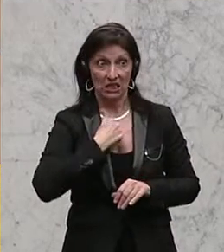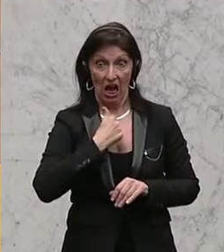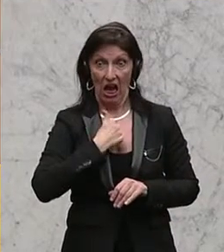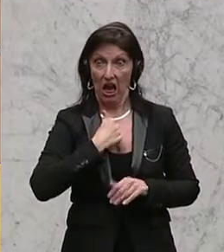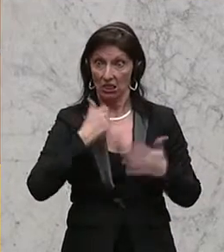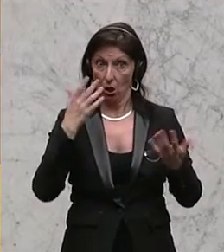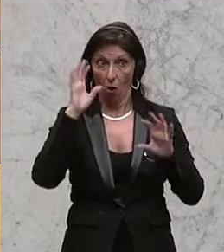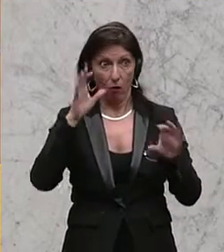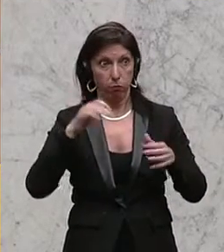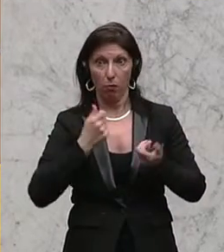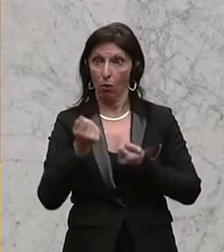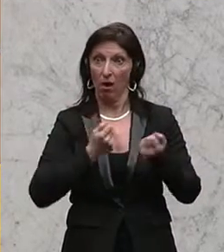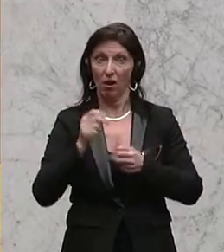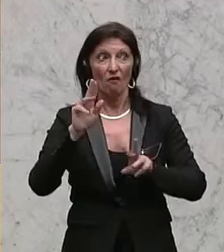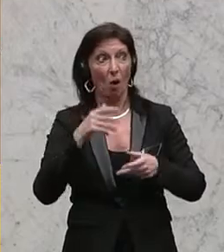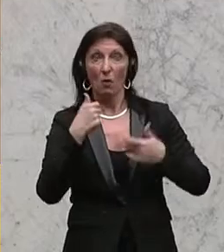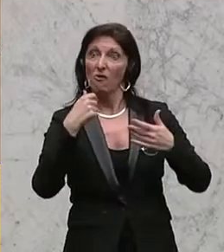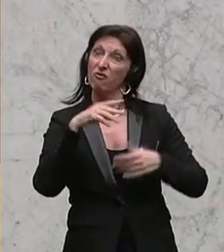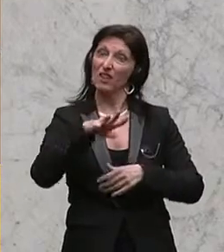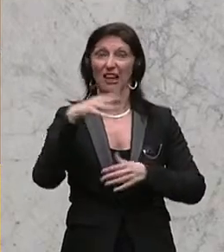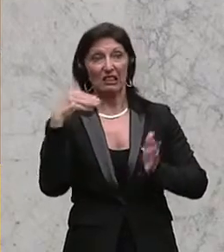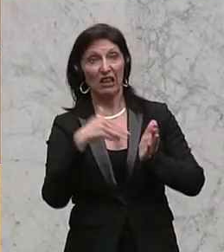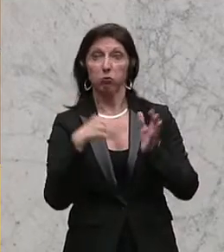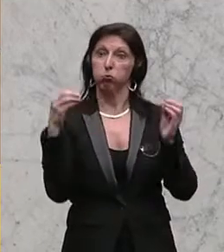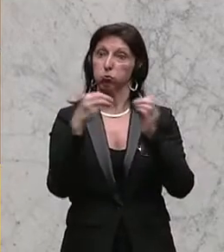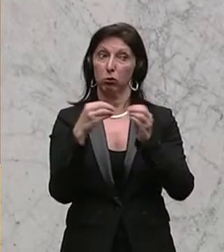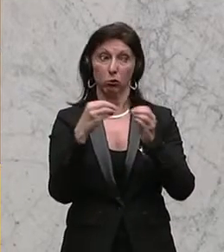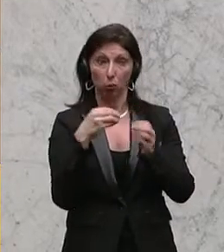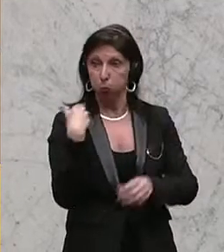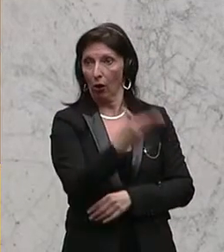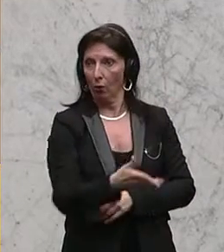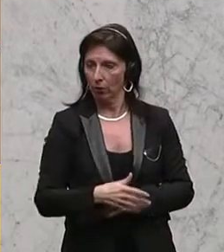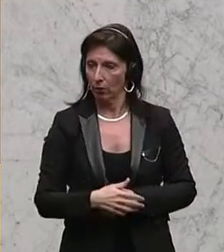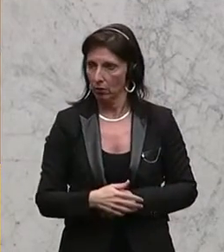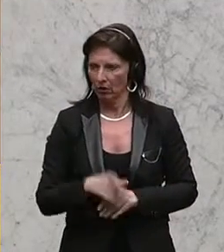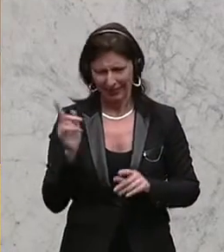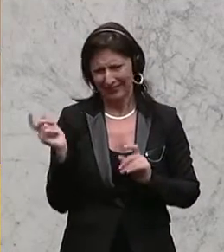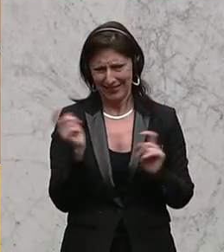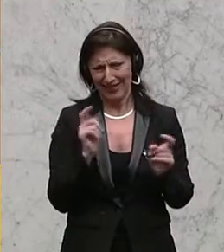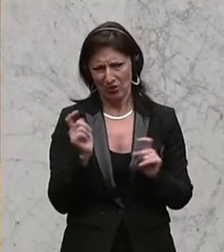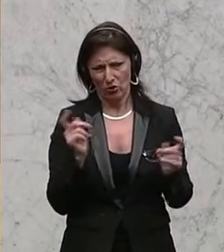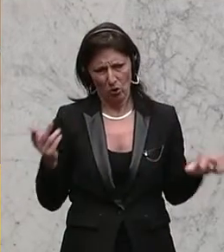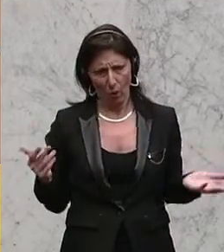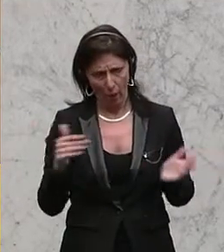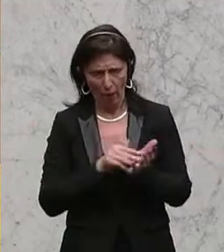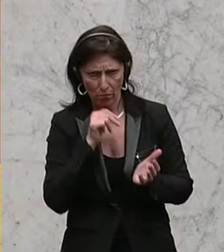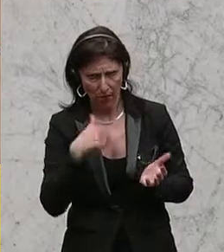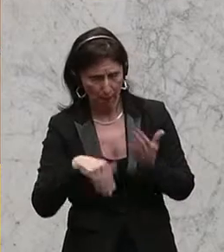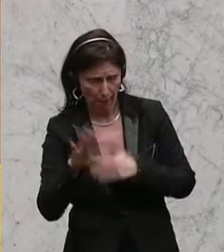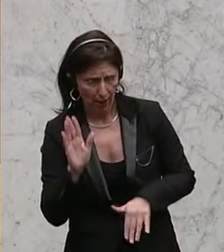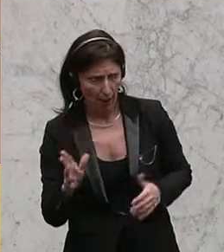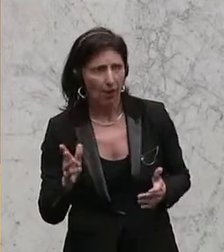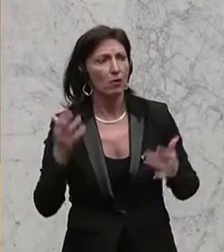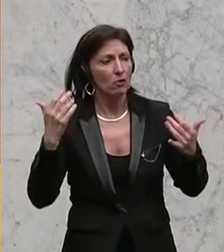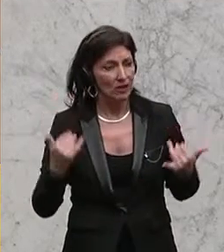nämlich genau 14.000 Euro brutto kassieren. Meine geschätzten Damen und Herren, diese Diskussionen brauchen wir nicht mehr führen. Und ich sage Ihnen noch